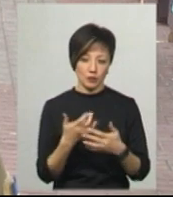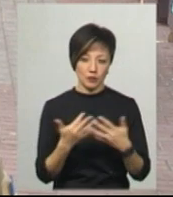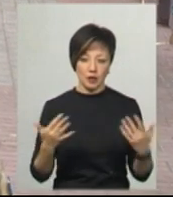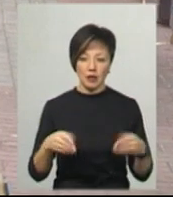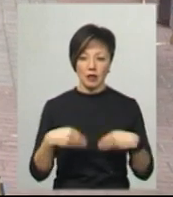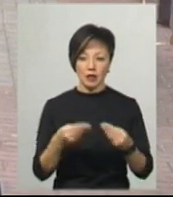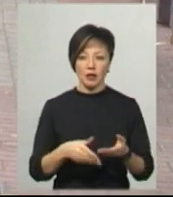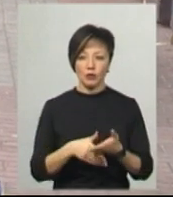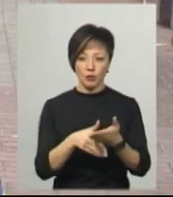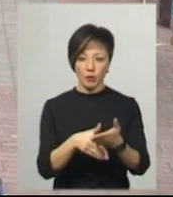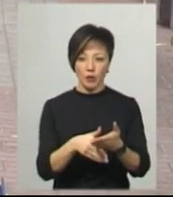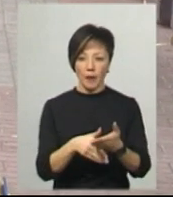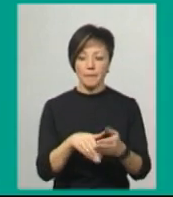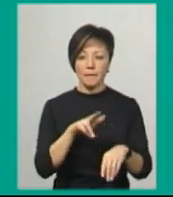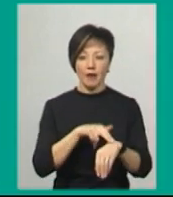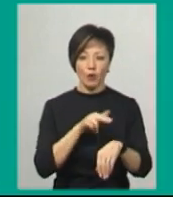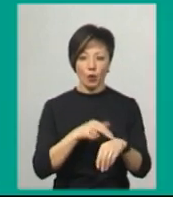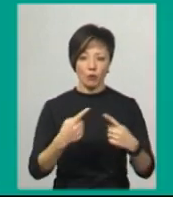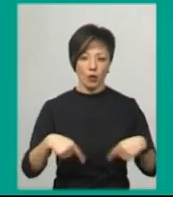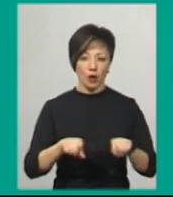надання допомоги правоохоронним органам.